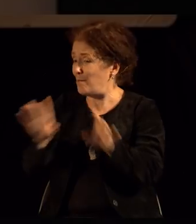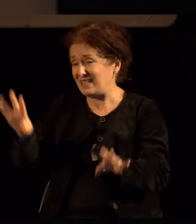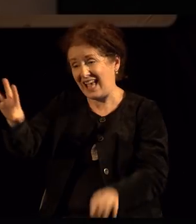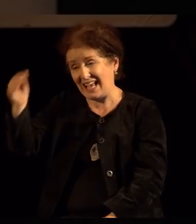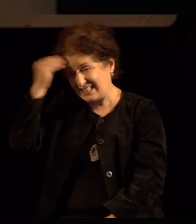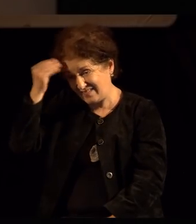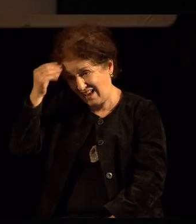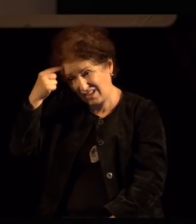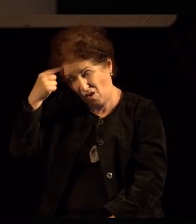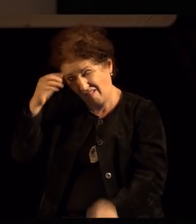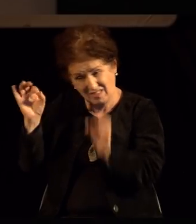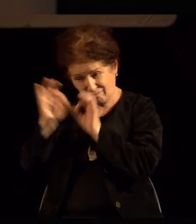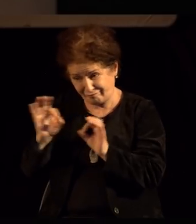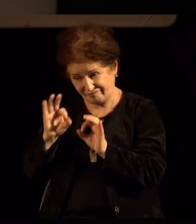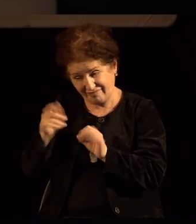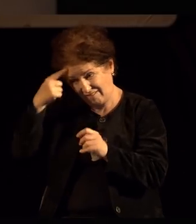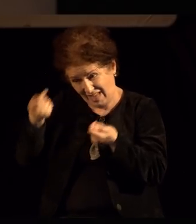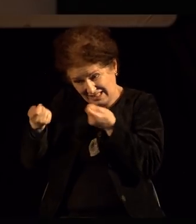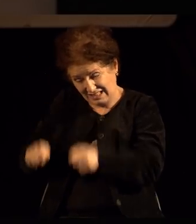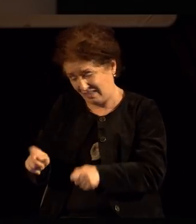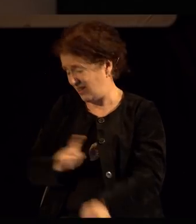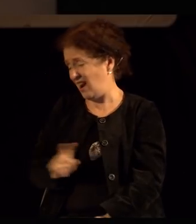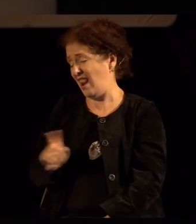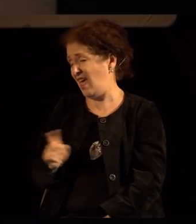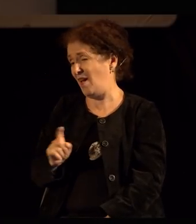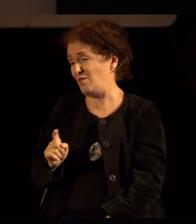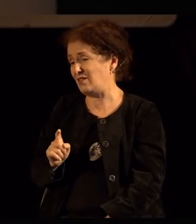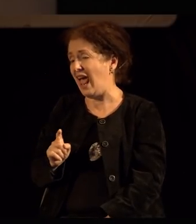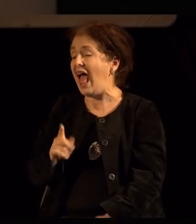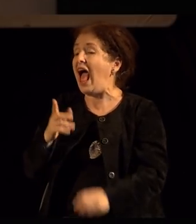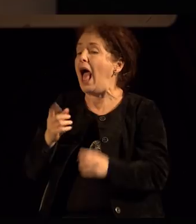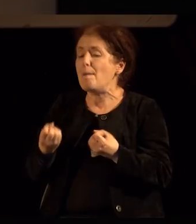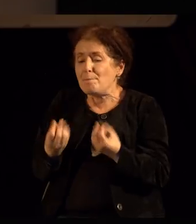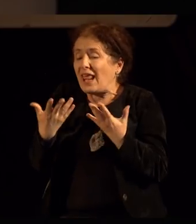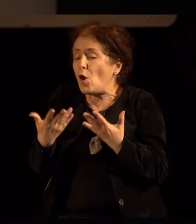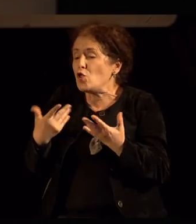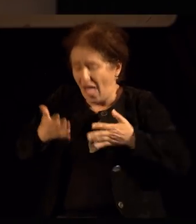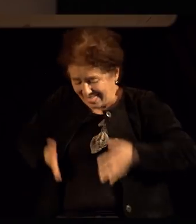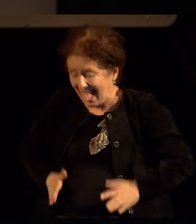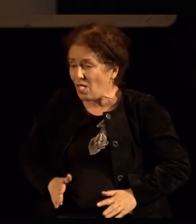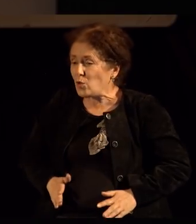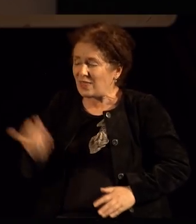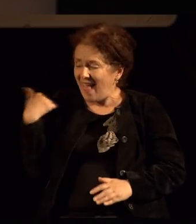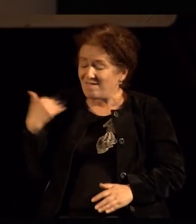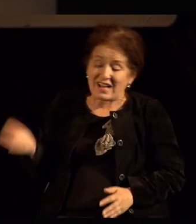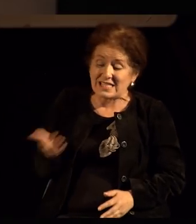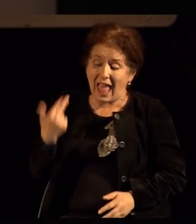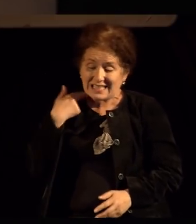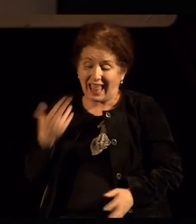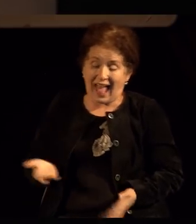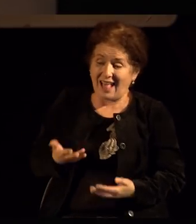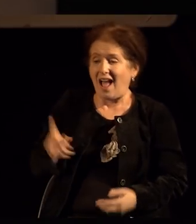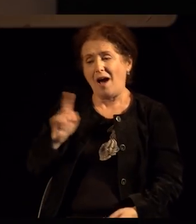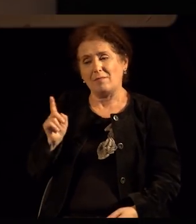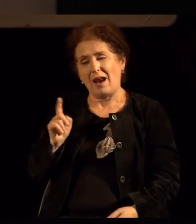сме затоа што инстиктот и нагонот е далеко посилен од нас и не сме во состојба со свеста тоа да